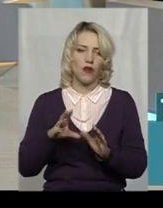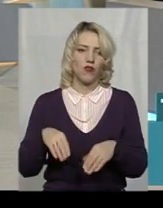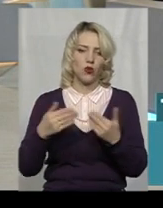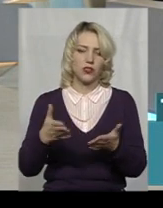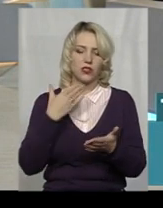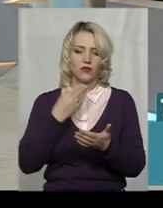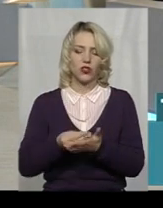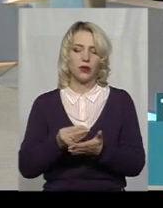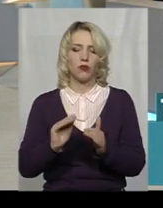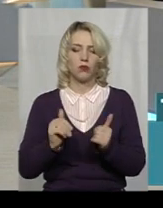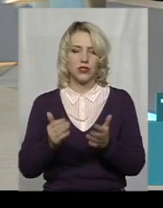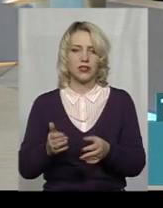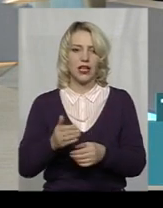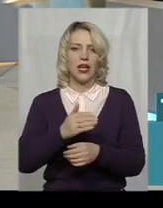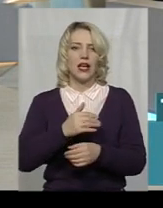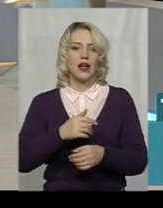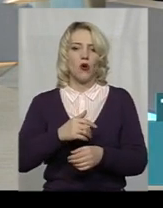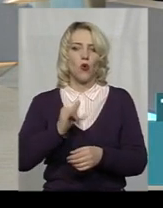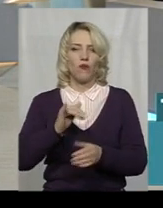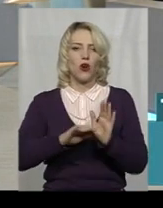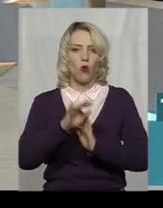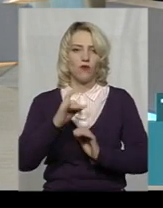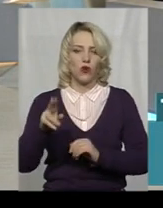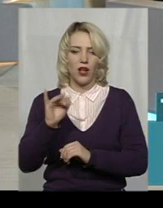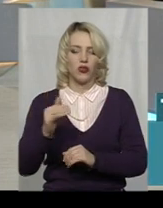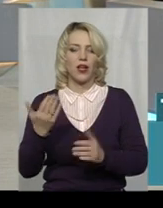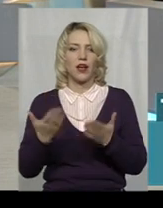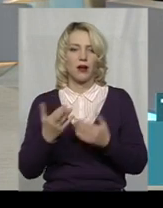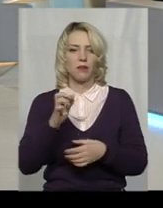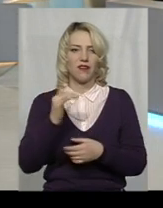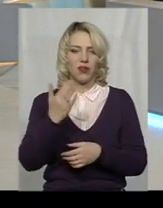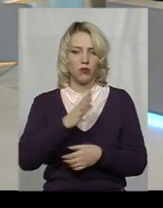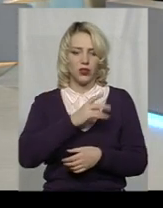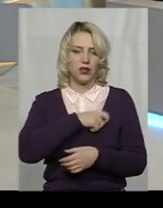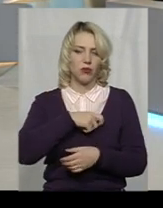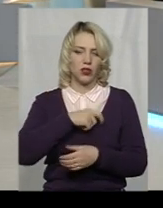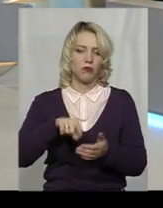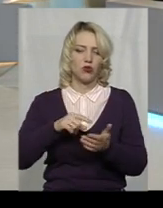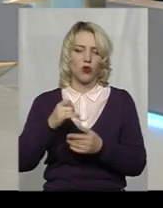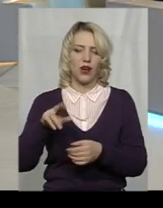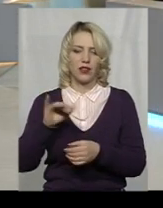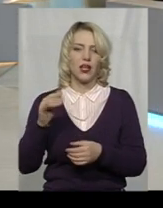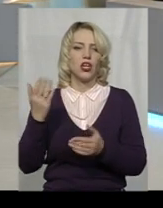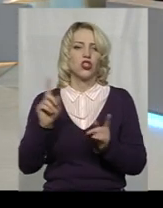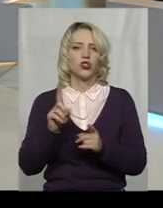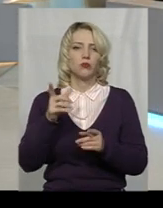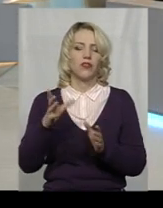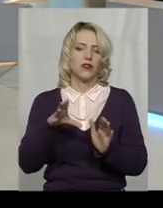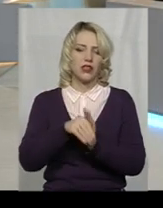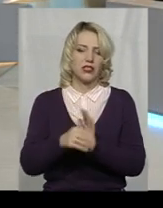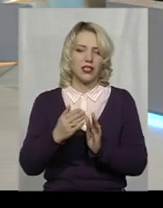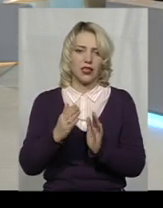Ради. Оцікаво, якби ви були депутаткою міської Хмельницької ради, які пропозиції до проєкту бюджету б ви додали? Добре.